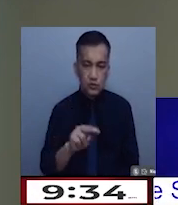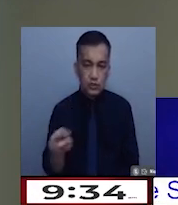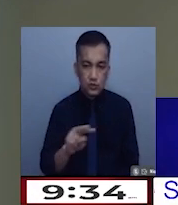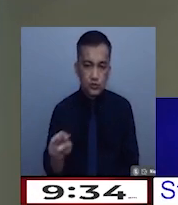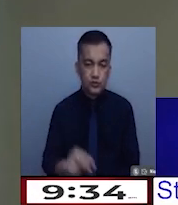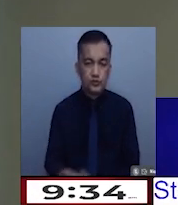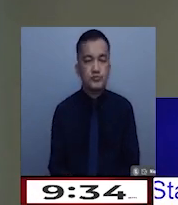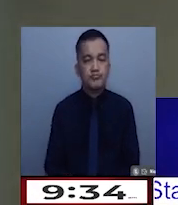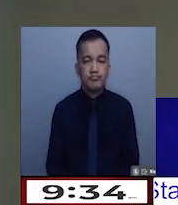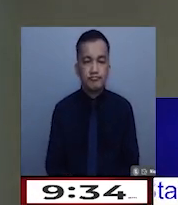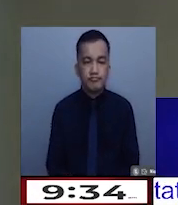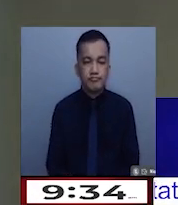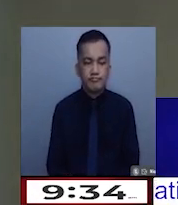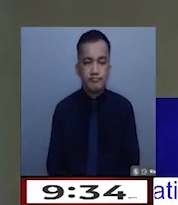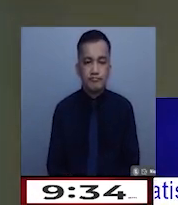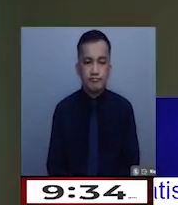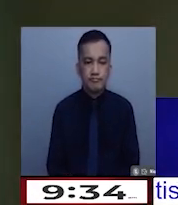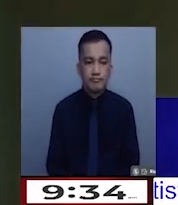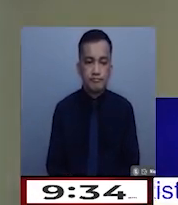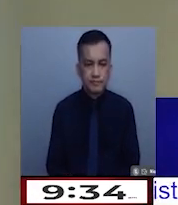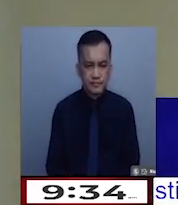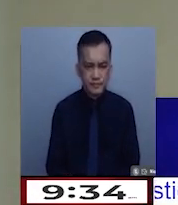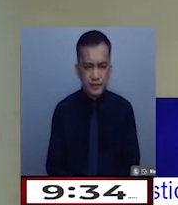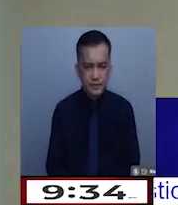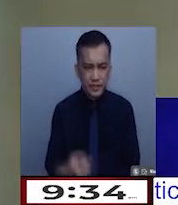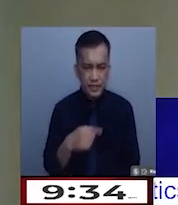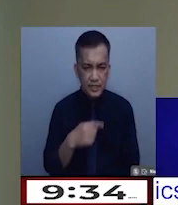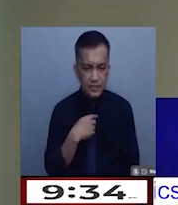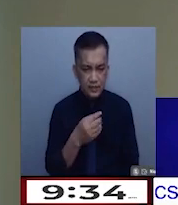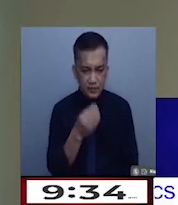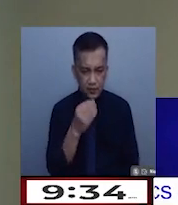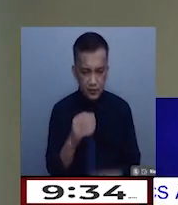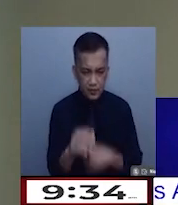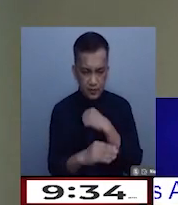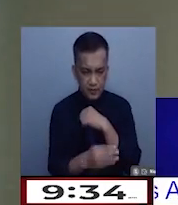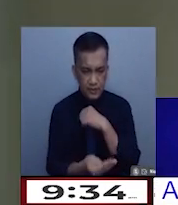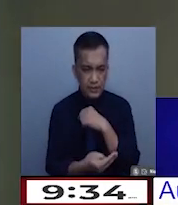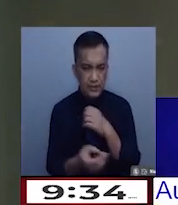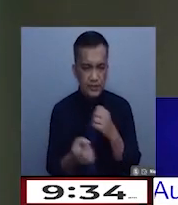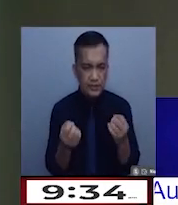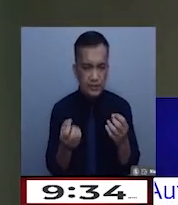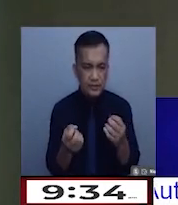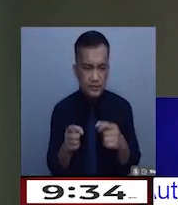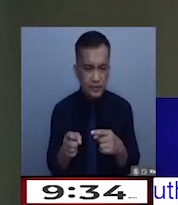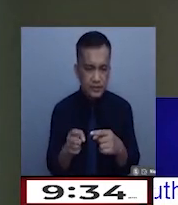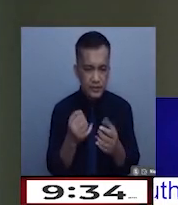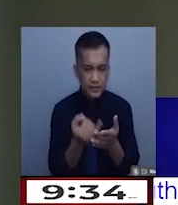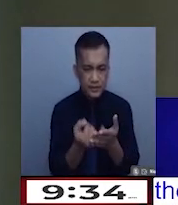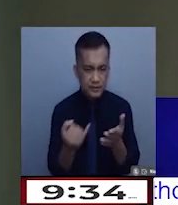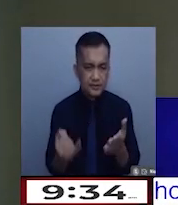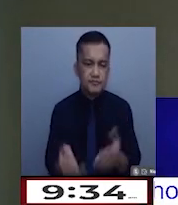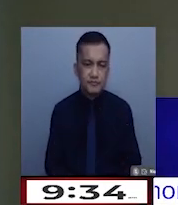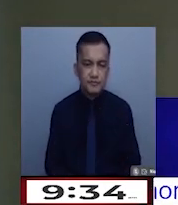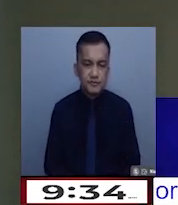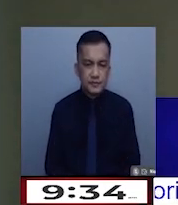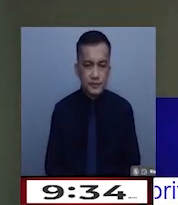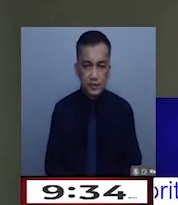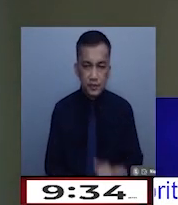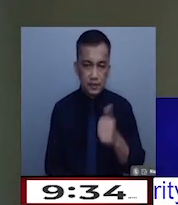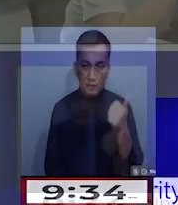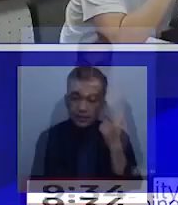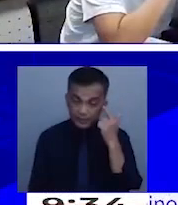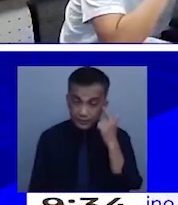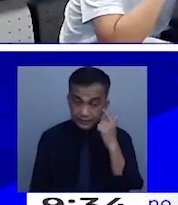Okay, Aileen, yung ating food basket, marami kasi siyang mga items. So, yung iba doon,